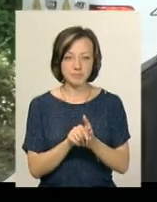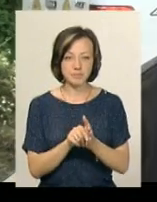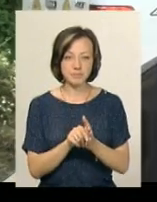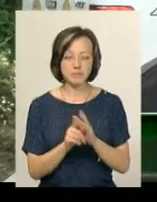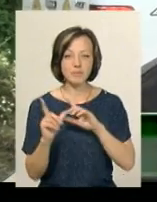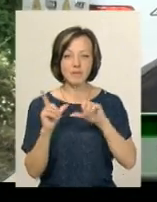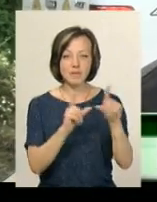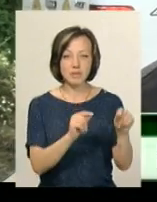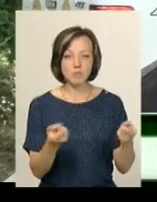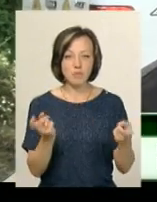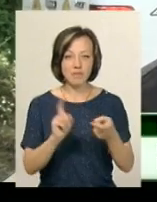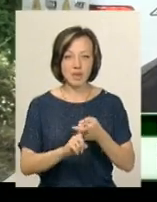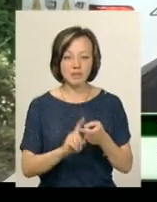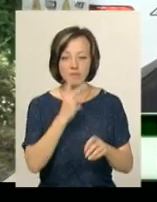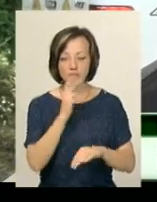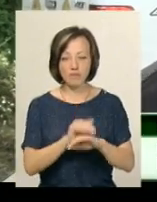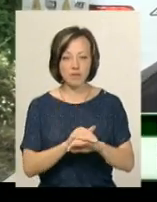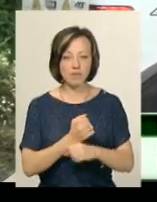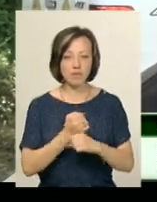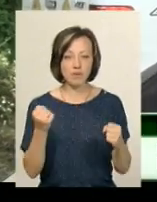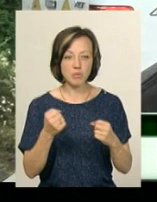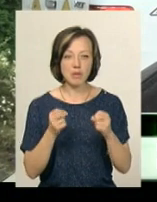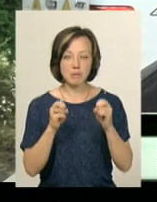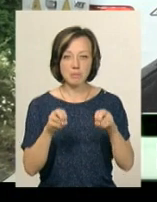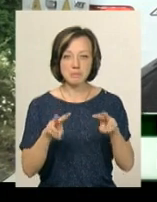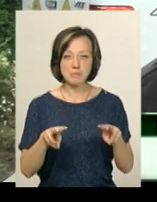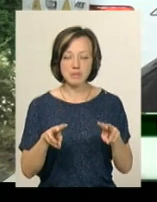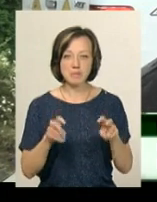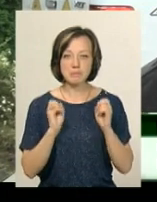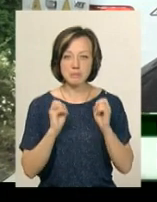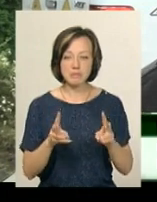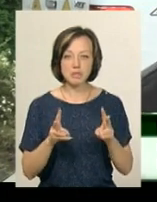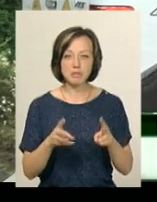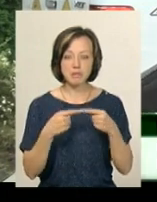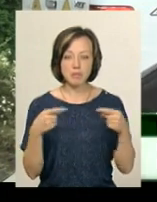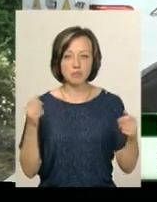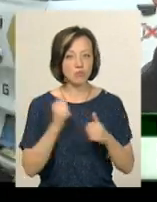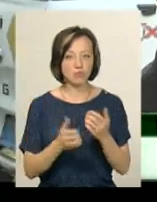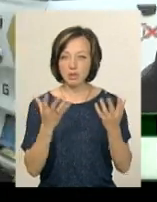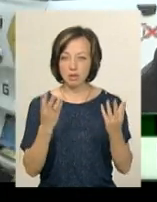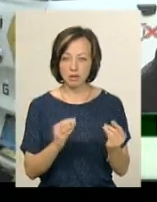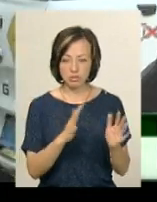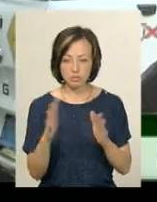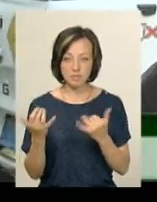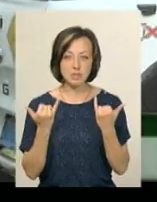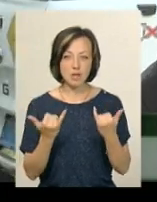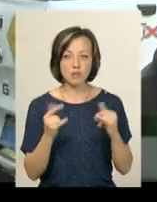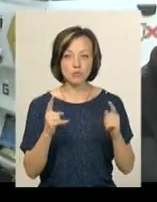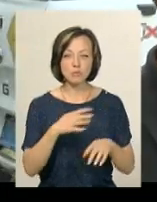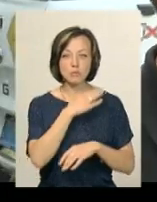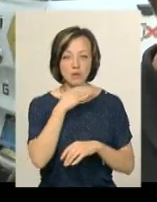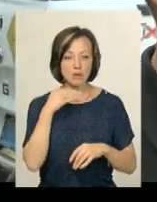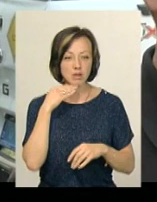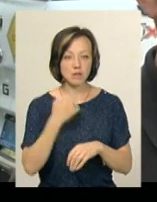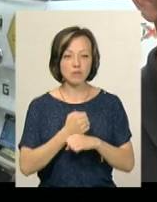пов'язані з виявленням вибухонебезпечних предметів, трапляються практично щоденно. Зараз дуже велика